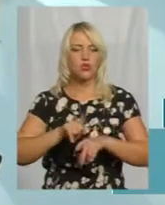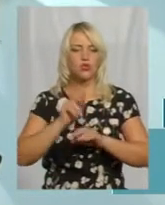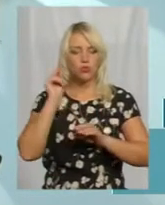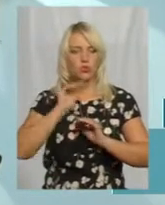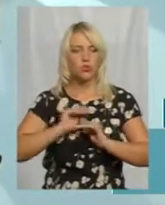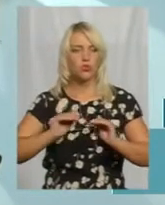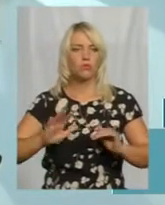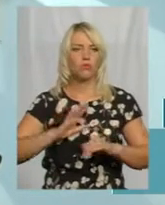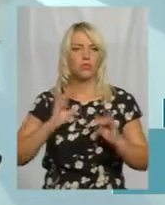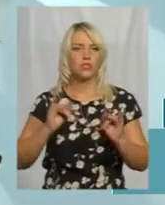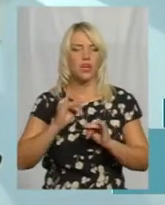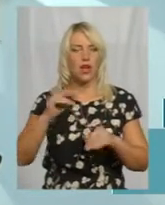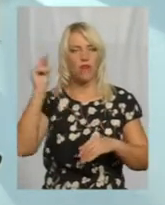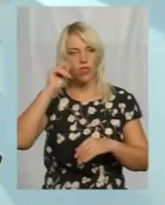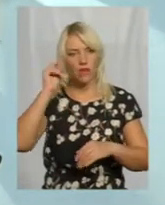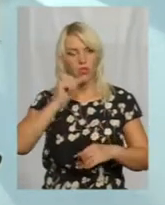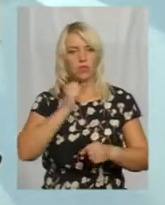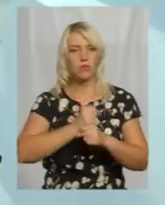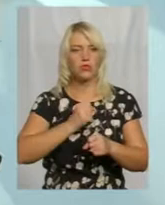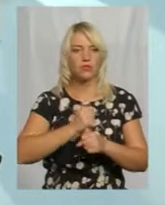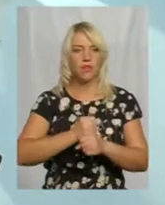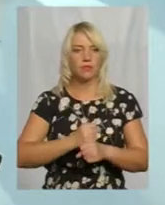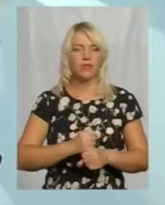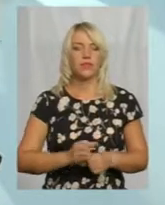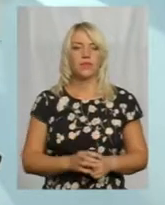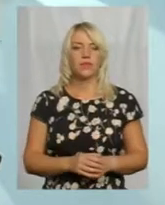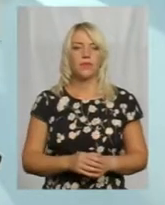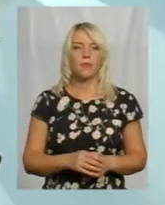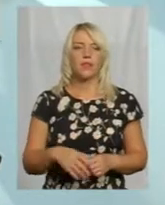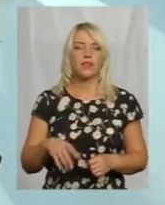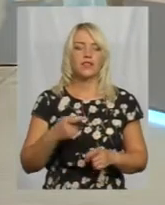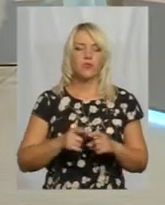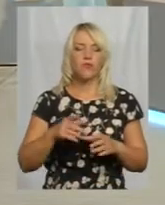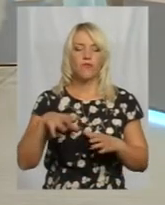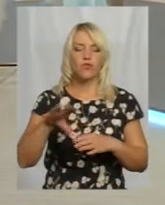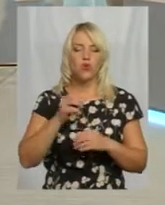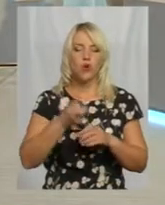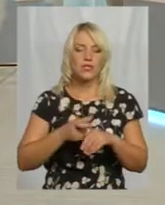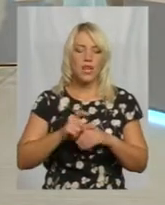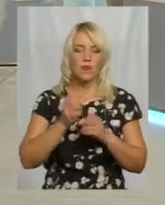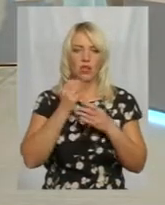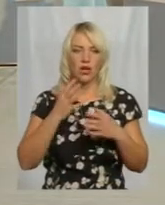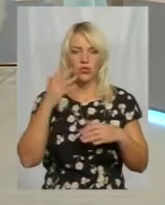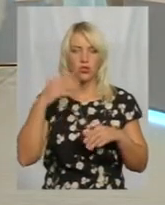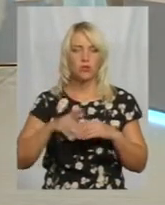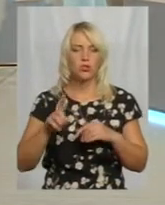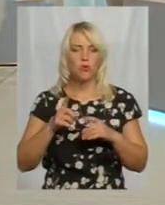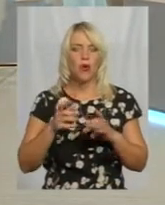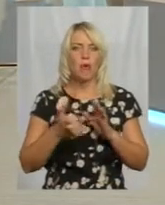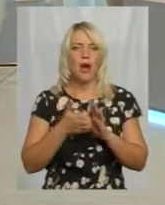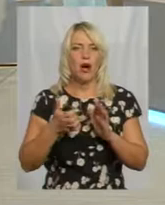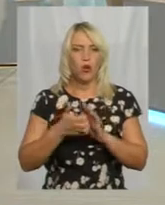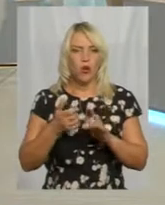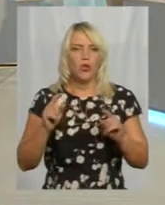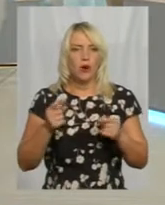навчатися, працювати і педагогічним працівникам. Це саме їм найкраще. Зрозуміло, чому бракує, тому що